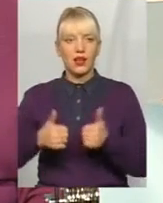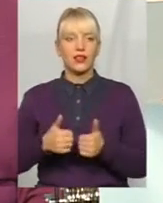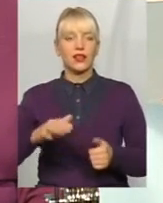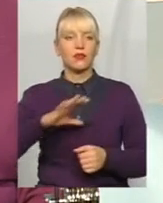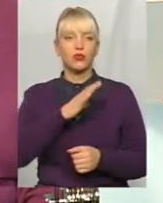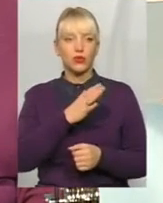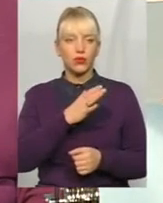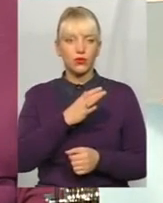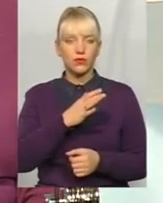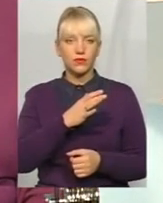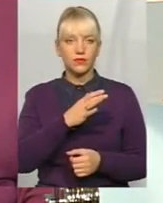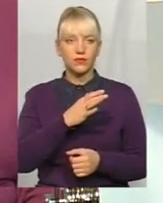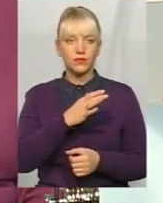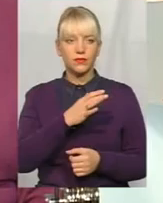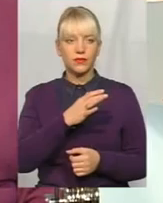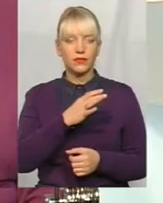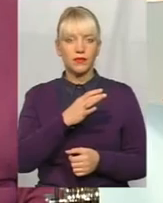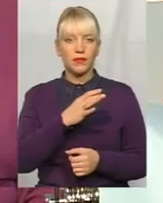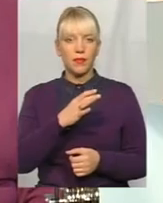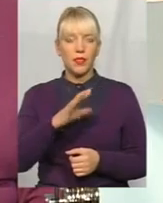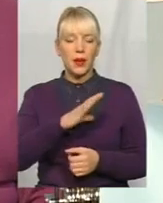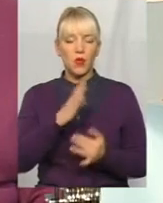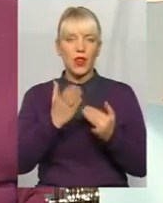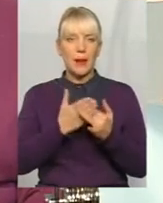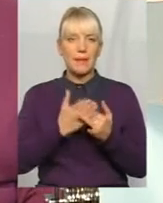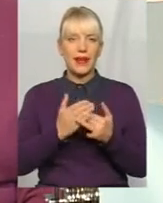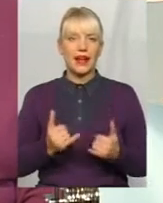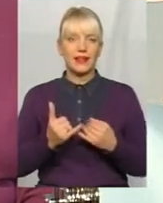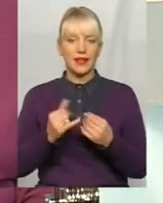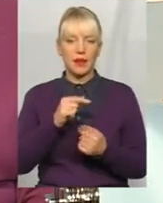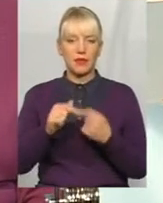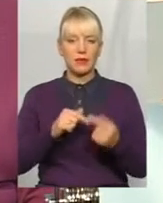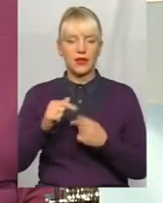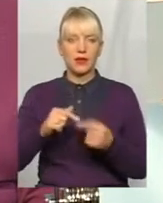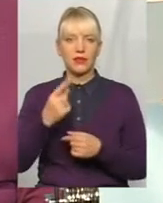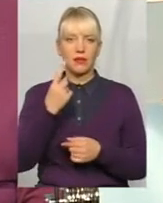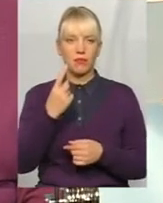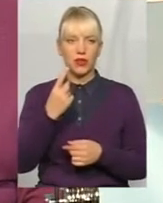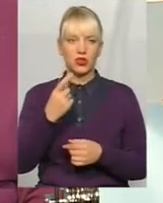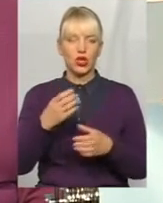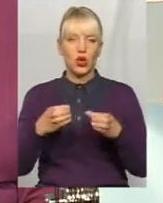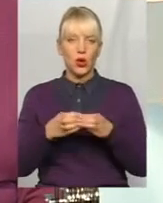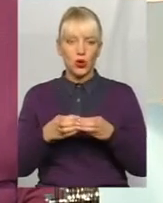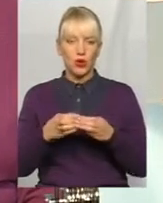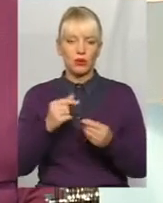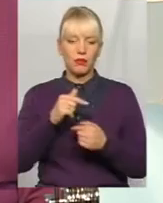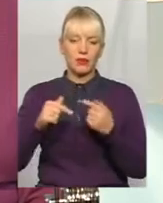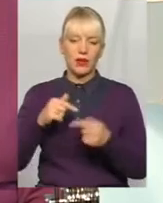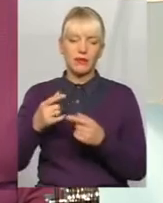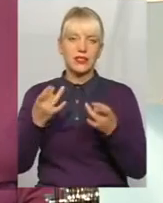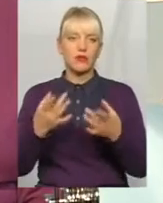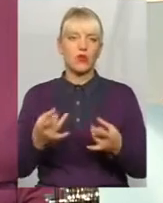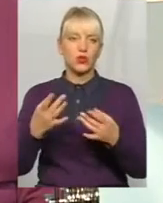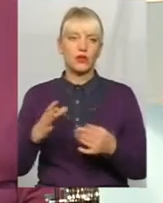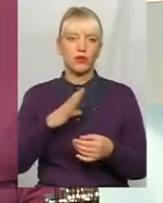пільга для підприємців першої групи підприємницької діяльності, спрощенців,